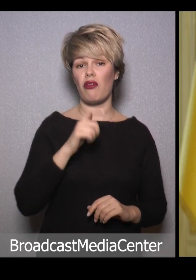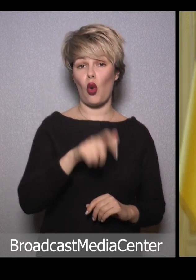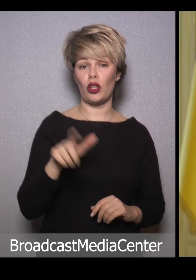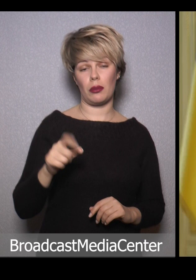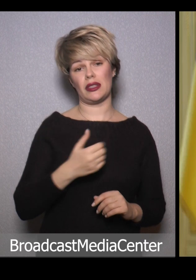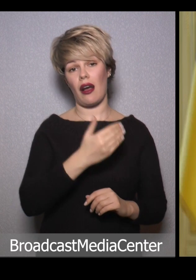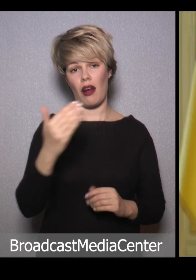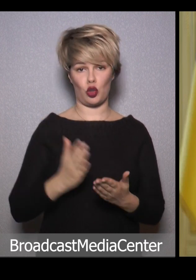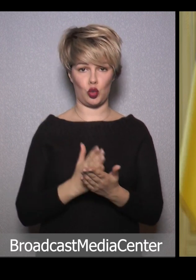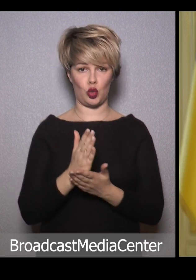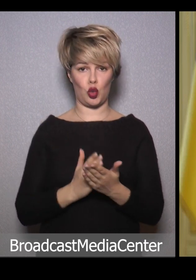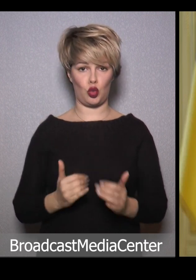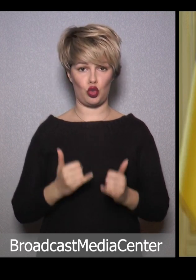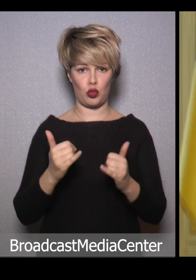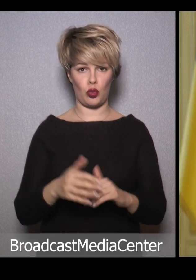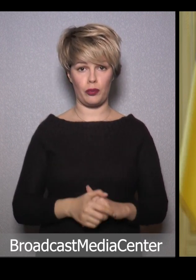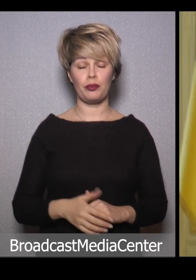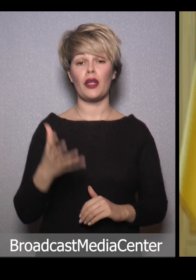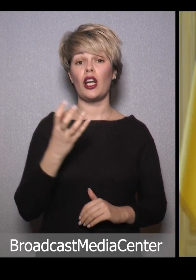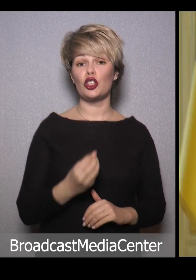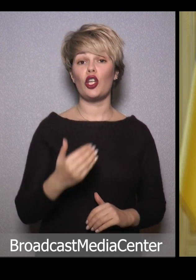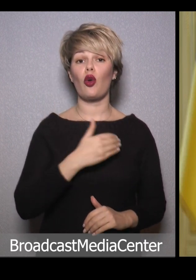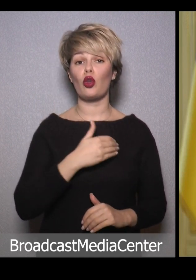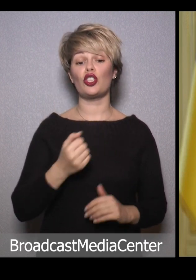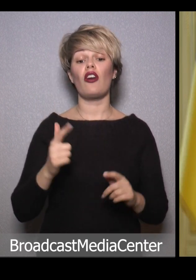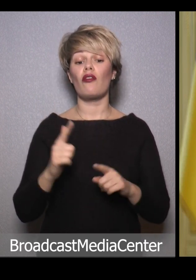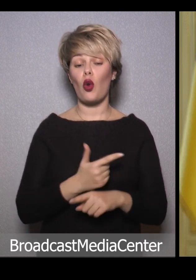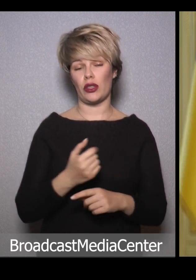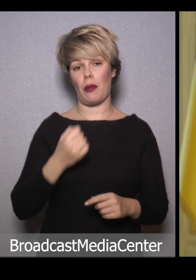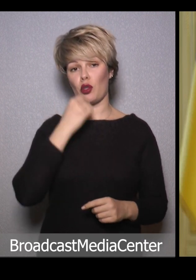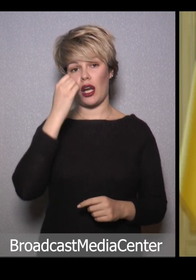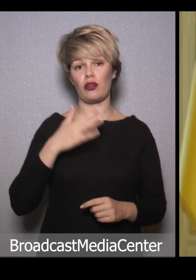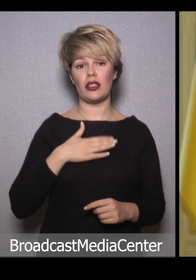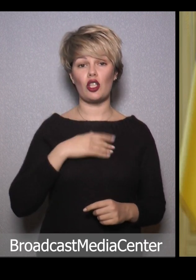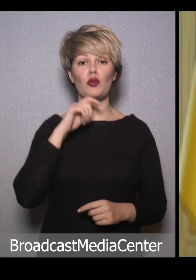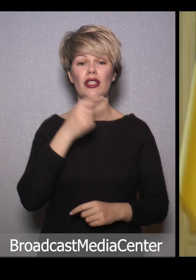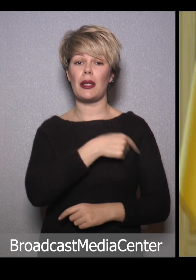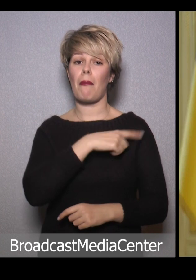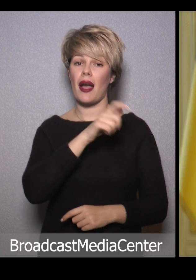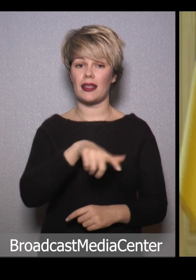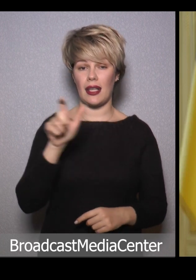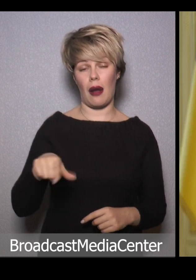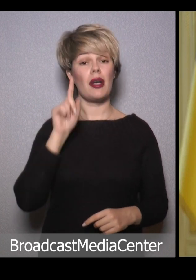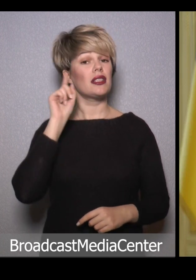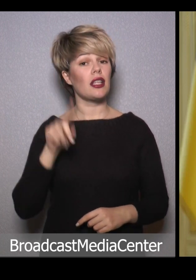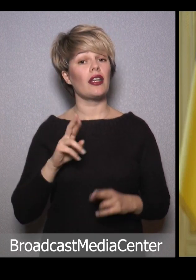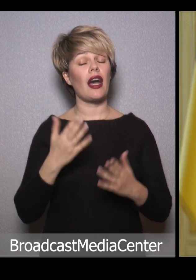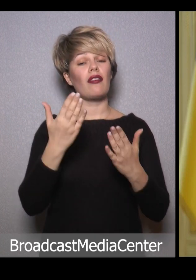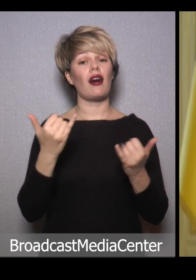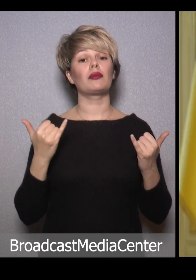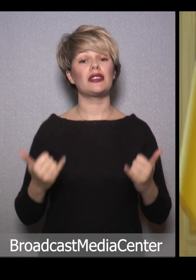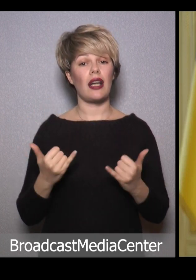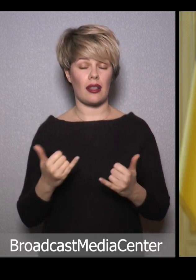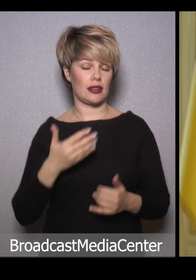воїнам за вашу службу. А ще я хочу вкотре подякувати нашим українським медикам. Знаю, як вам